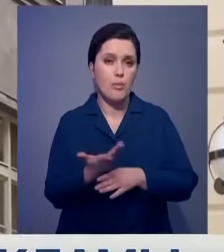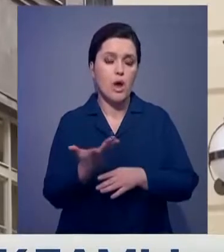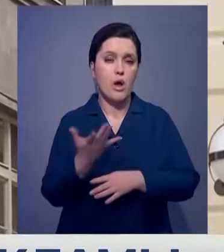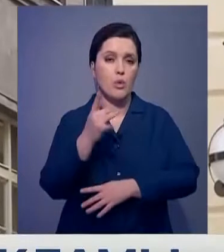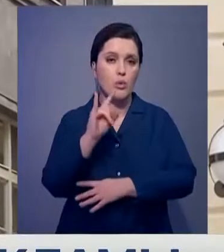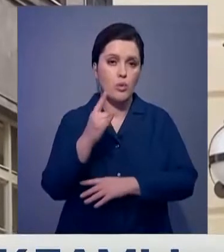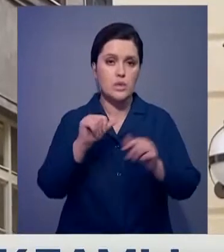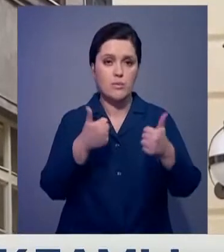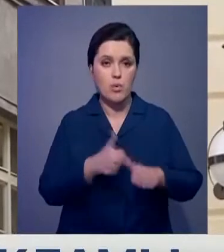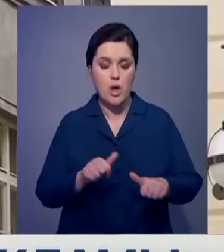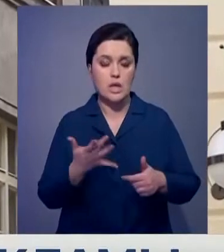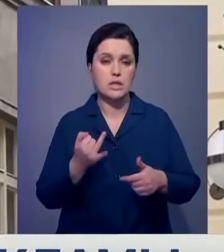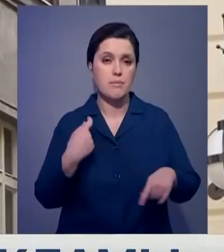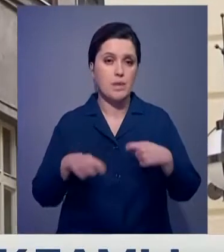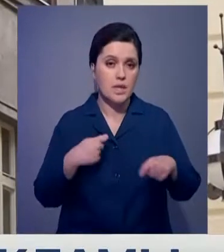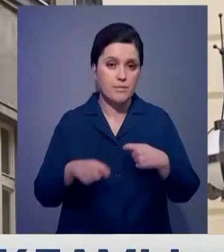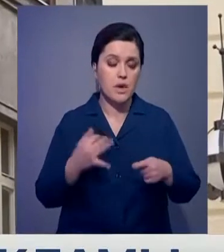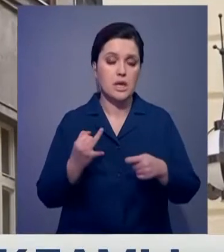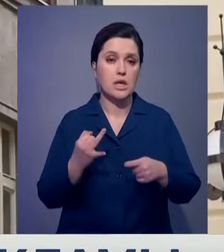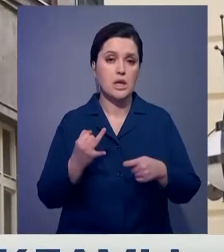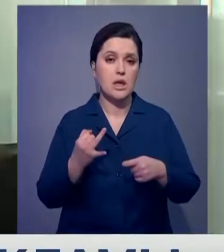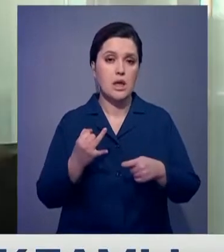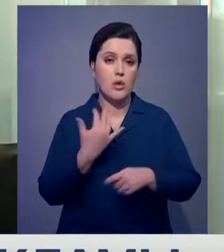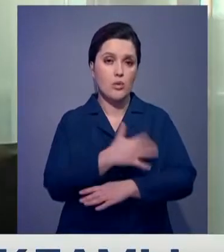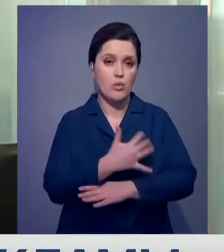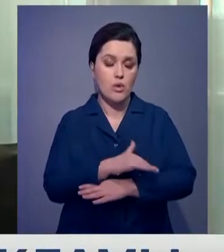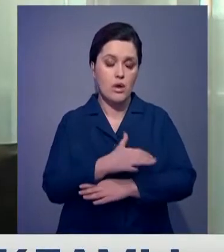скульптуры из пластмассы и матрешки, нависающие над улицами.